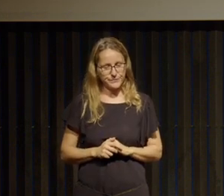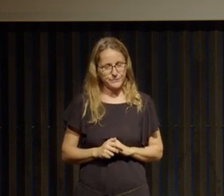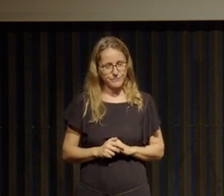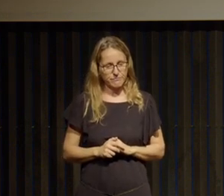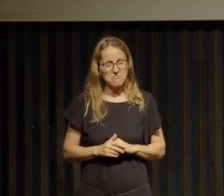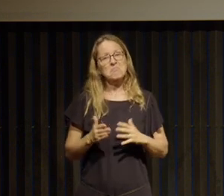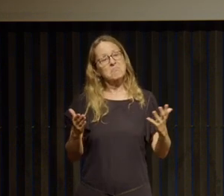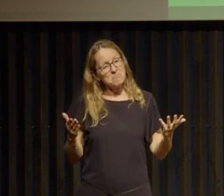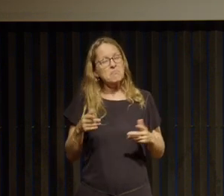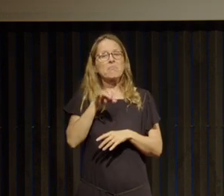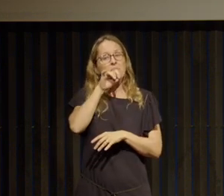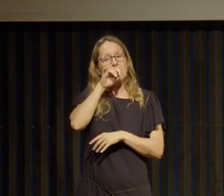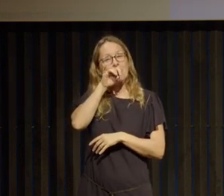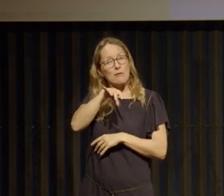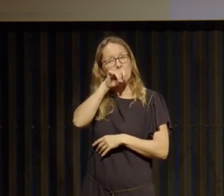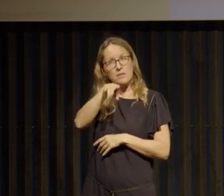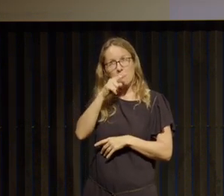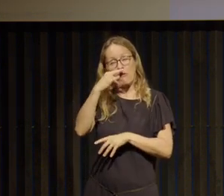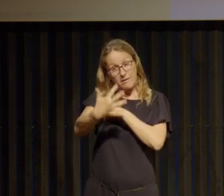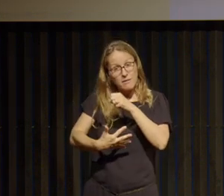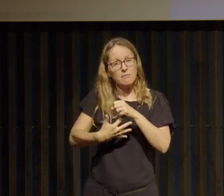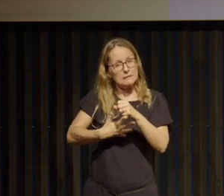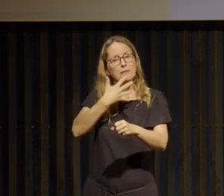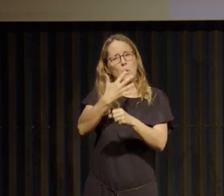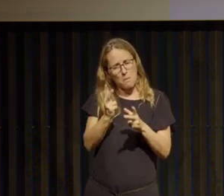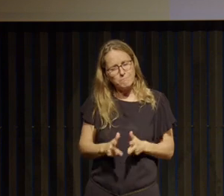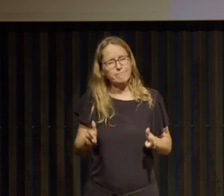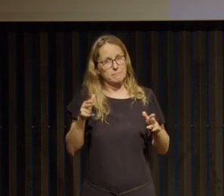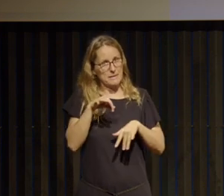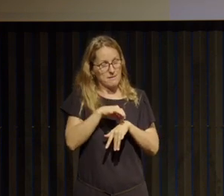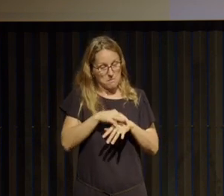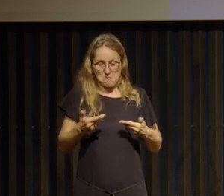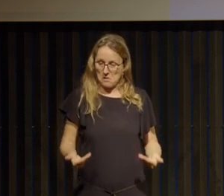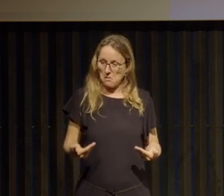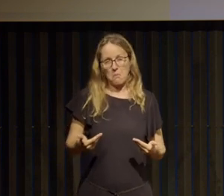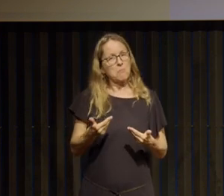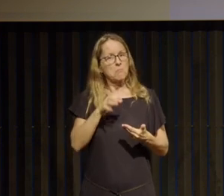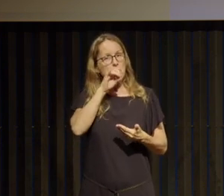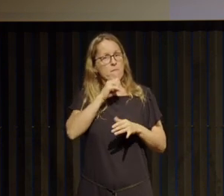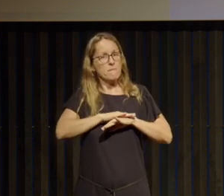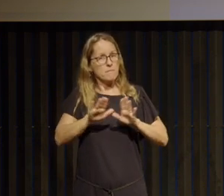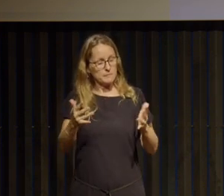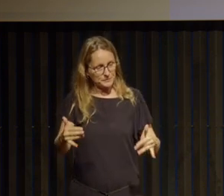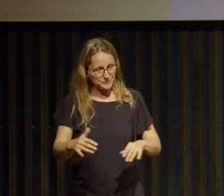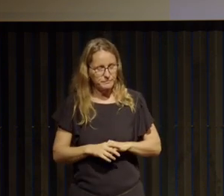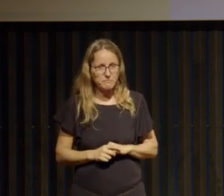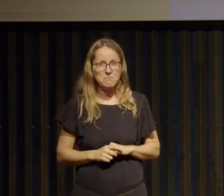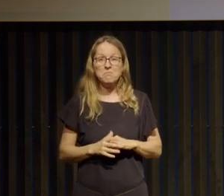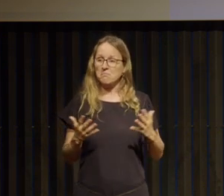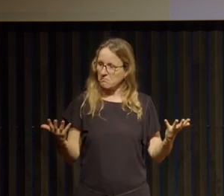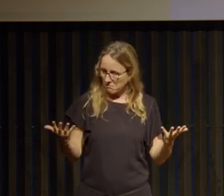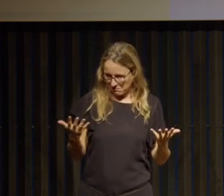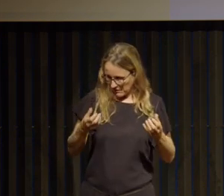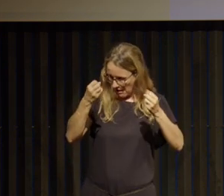Vous avez souffert d'anorexie pendant cinq ans. Vous êtes maintenant guérie. Comment s'est déclenchée cette